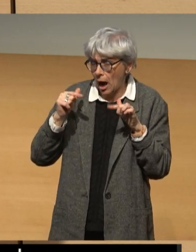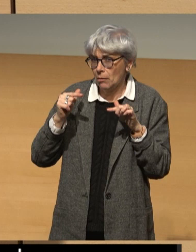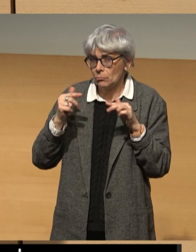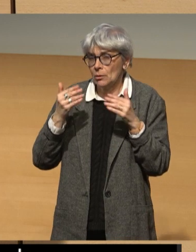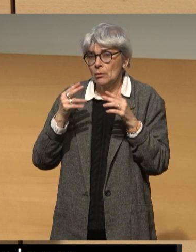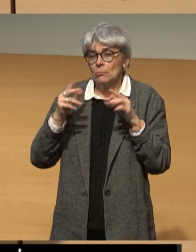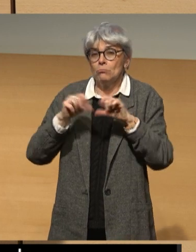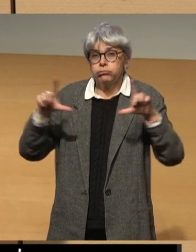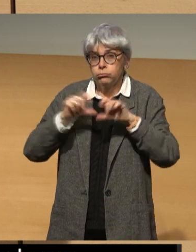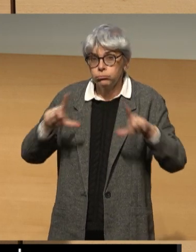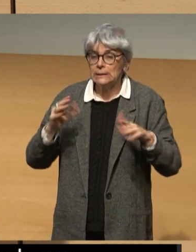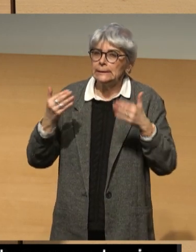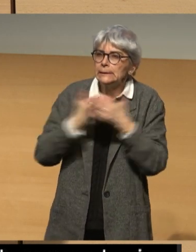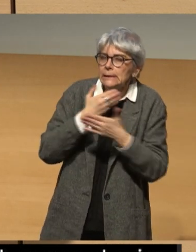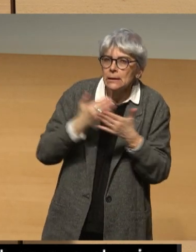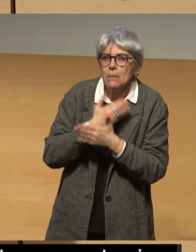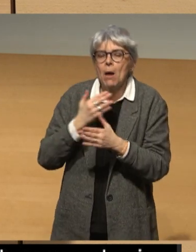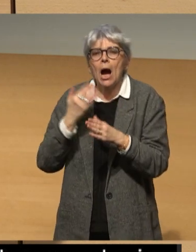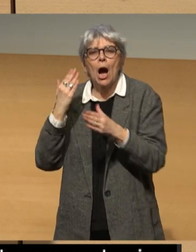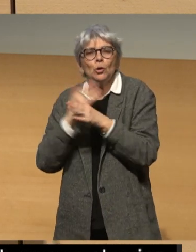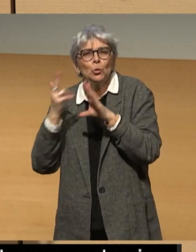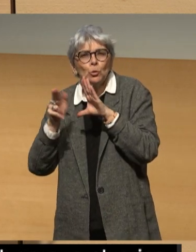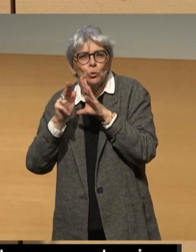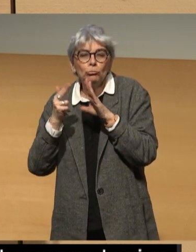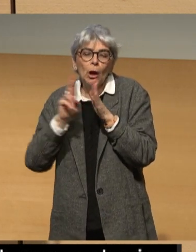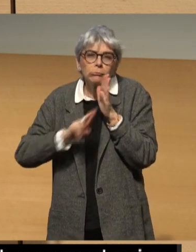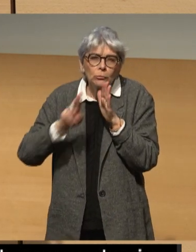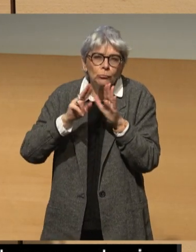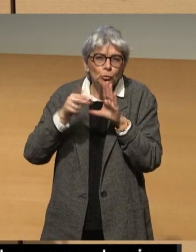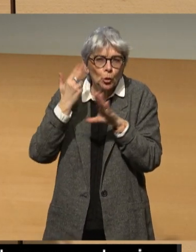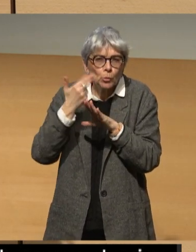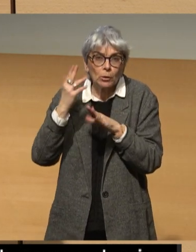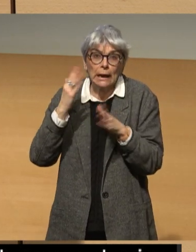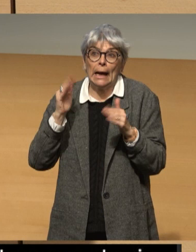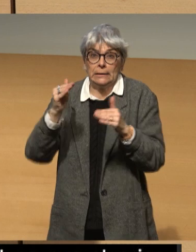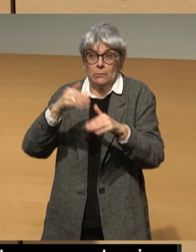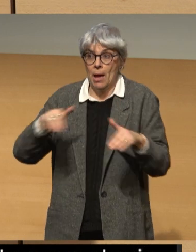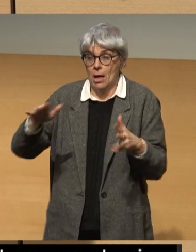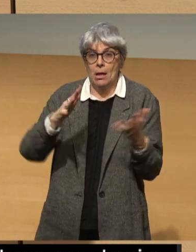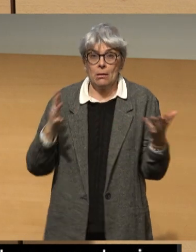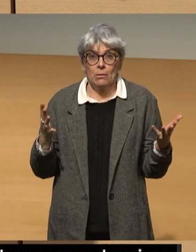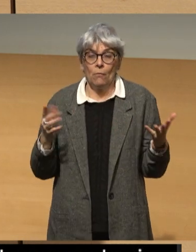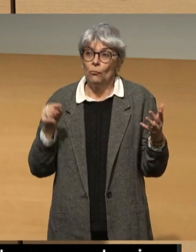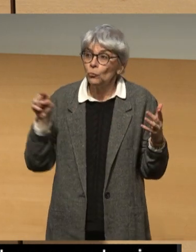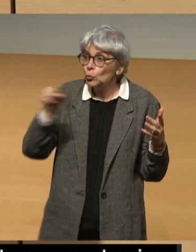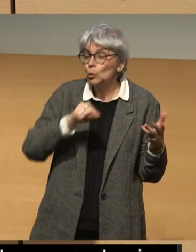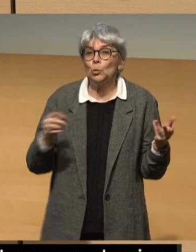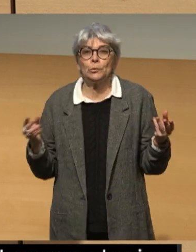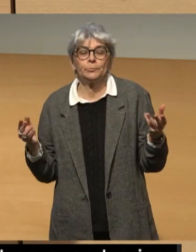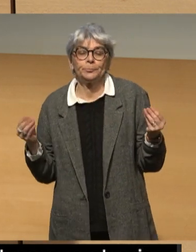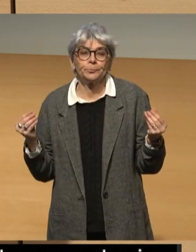Donc à travers le cinéma, les documentaires, eh bien j'espère que vous allez non seulement